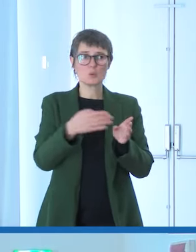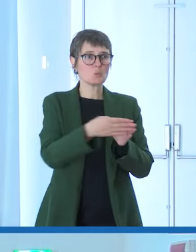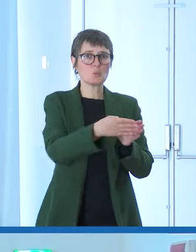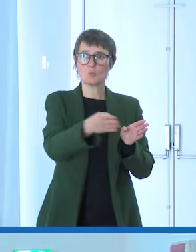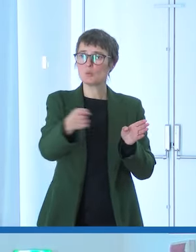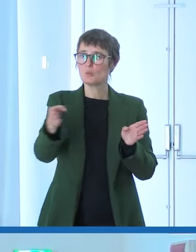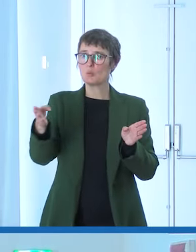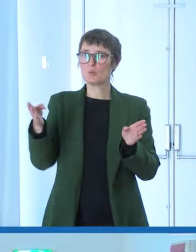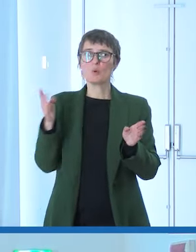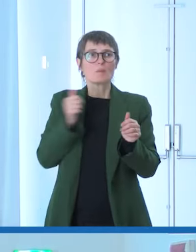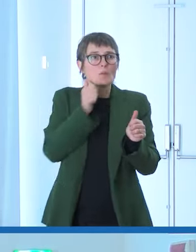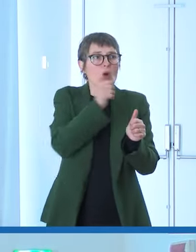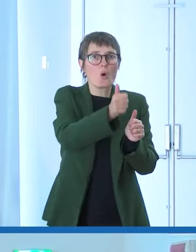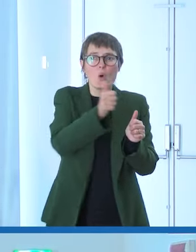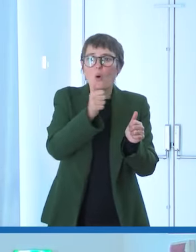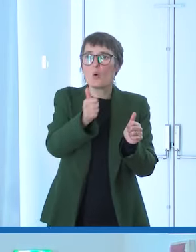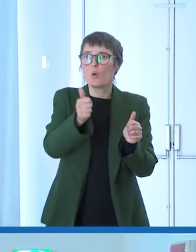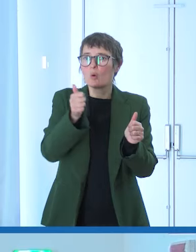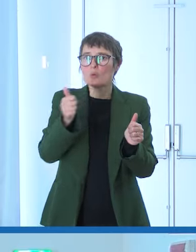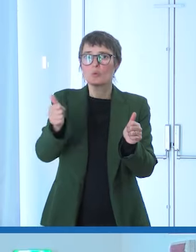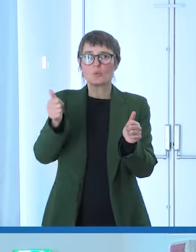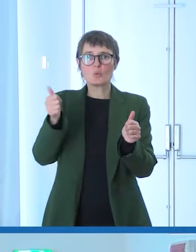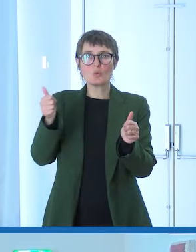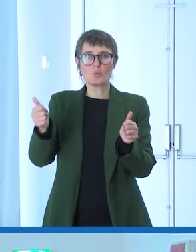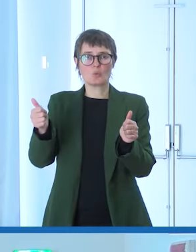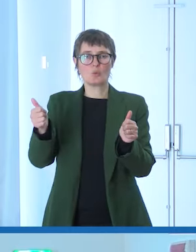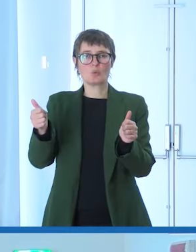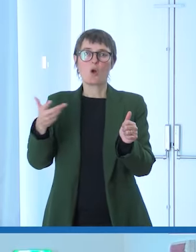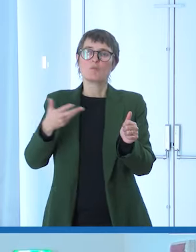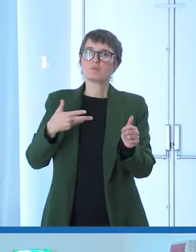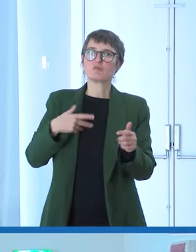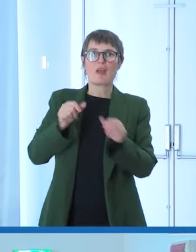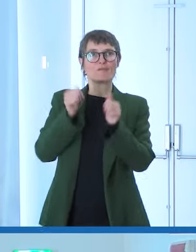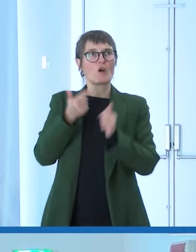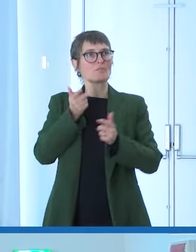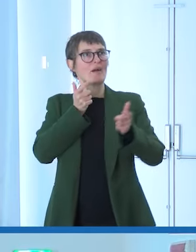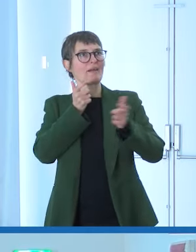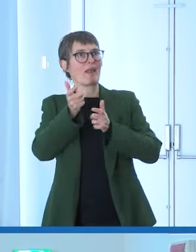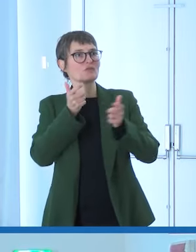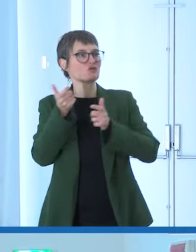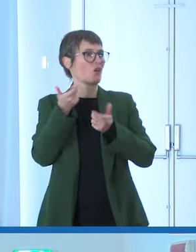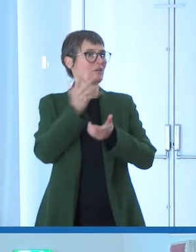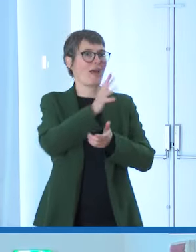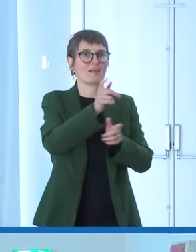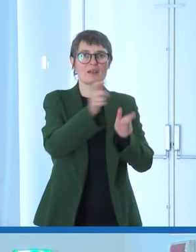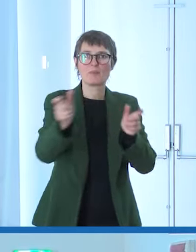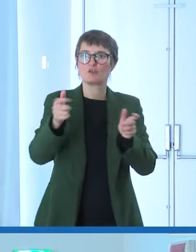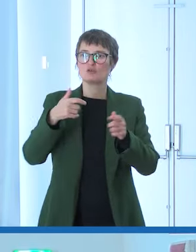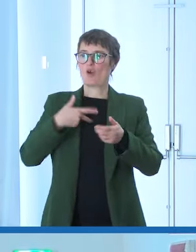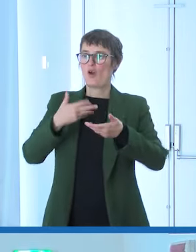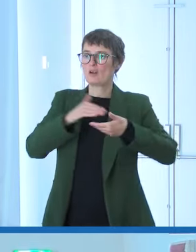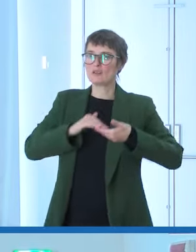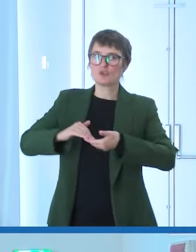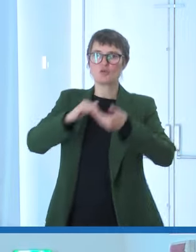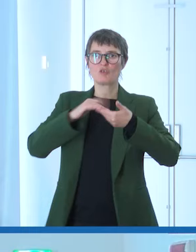noi, a proprio modo si rapporta con gli altri, con le istituzioni, con la società, mettendo in campo se stessa,